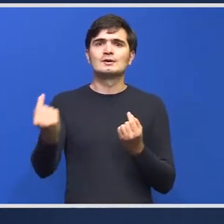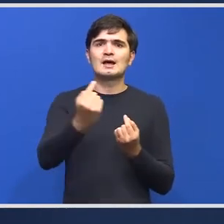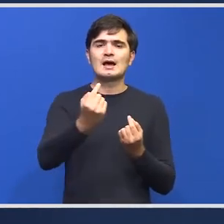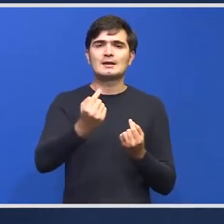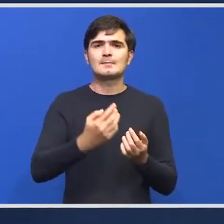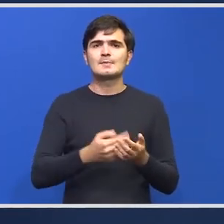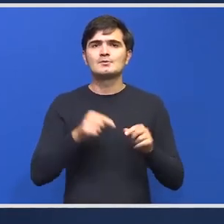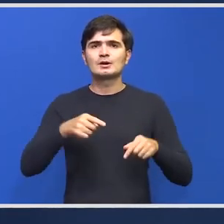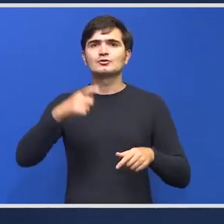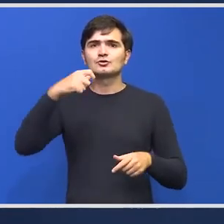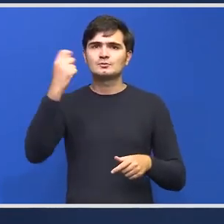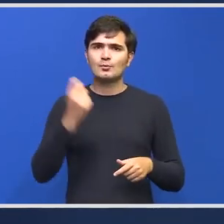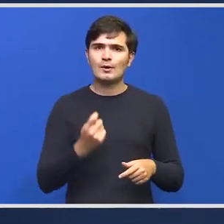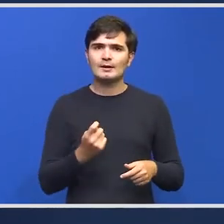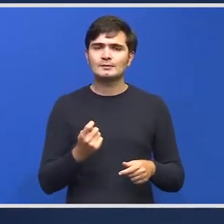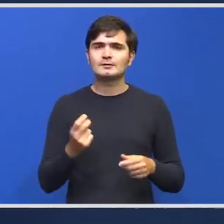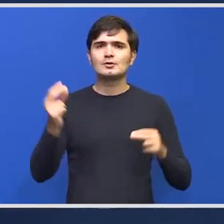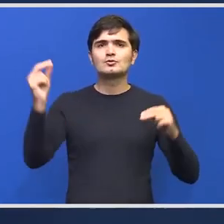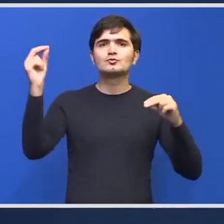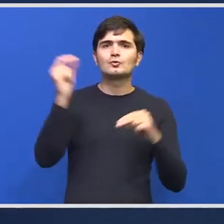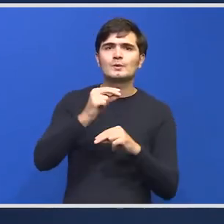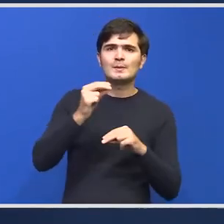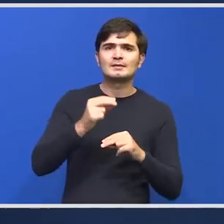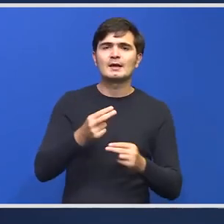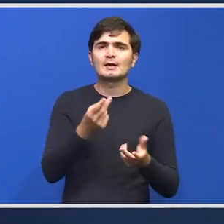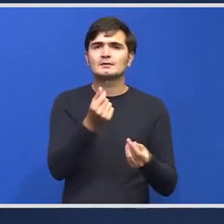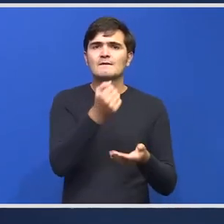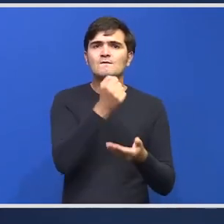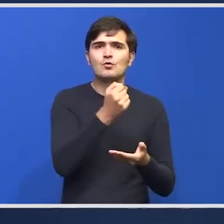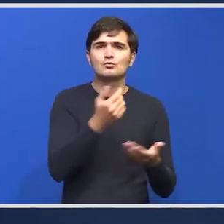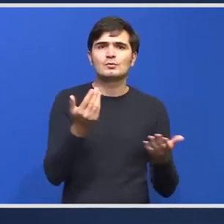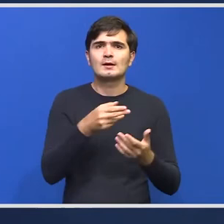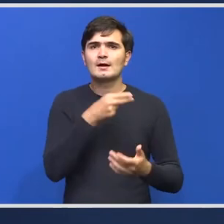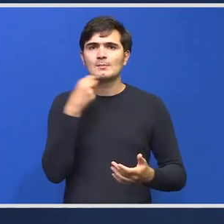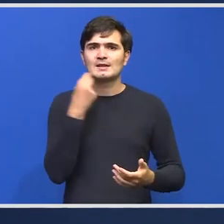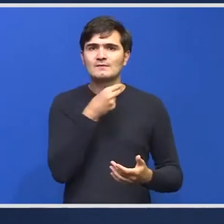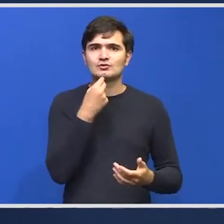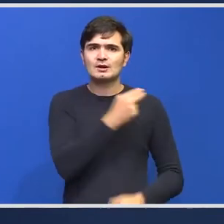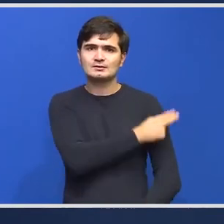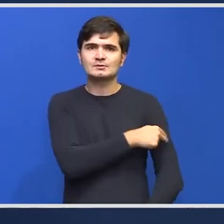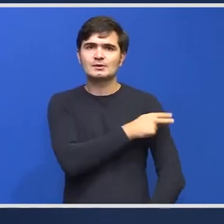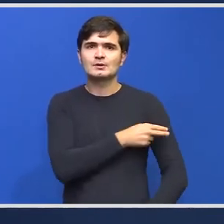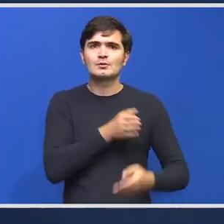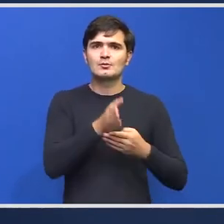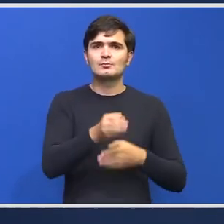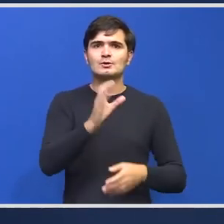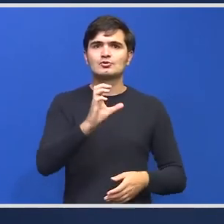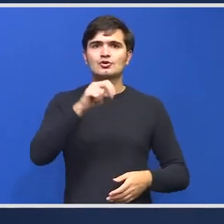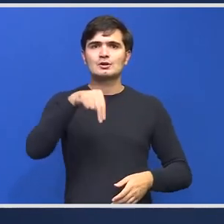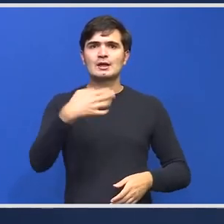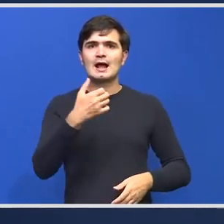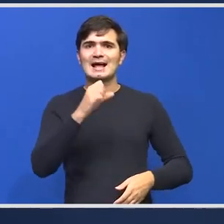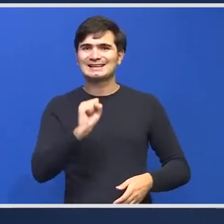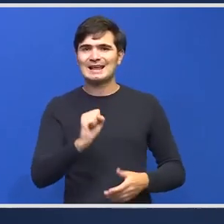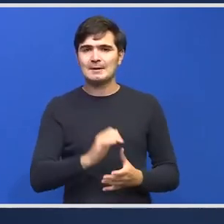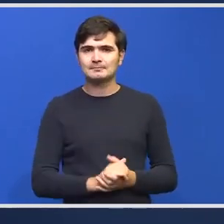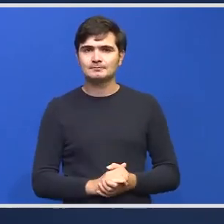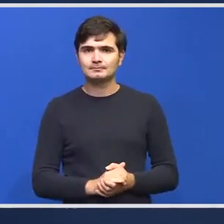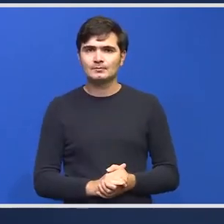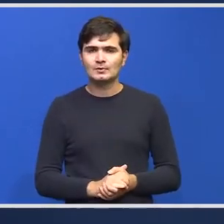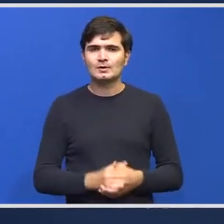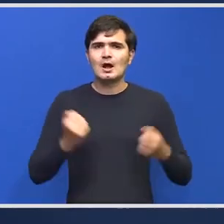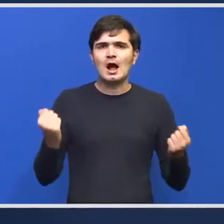suplimentează fondurile pe care beneficiază spitalele prin CNAS prin acțiuni